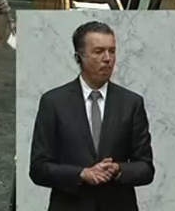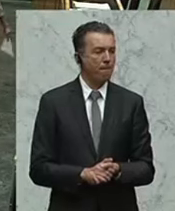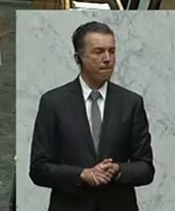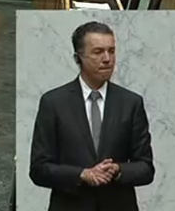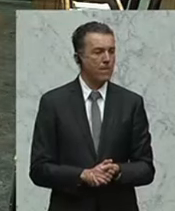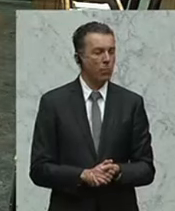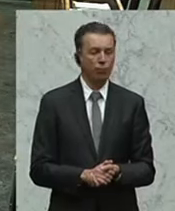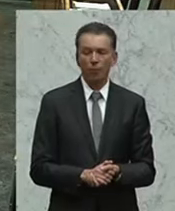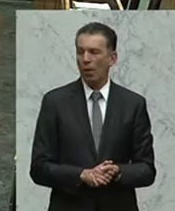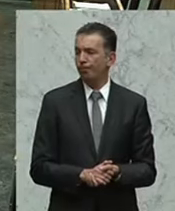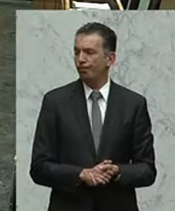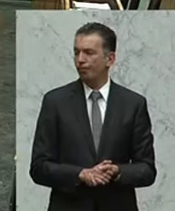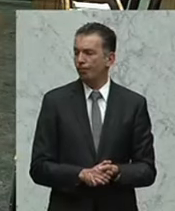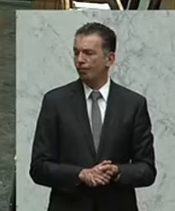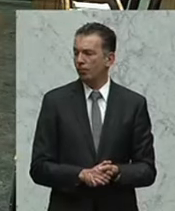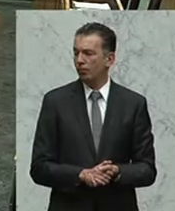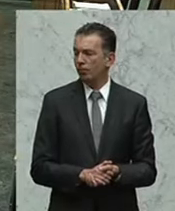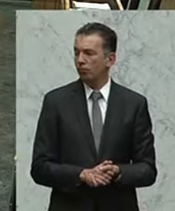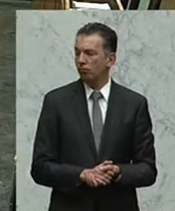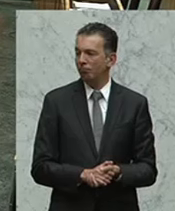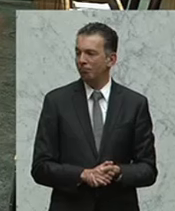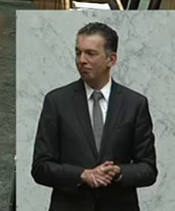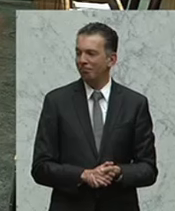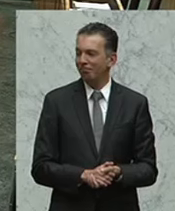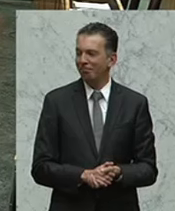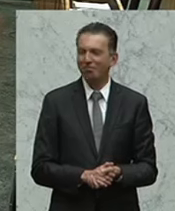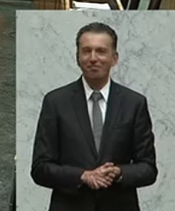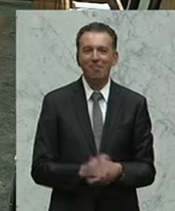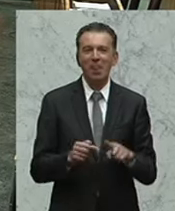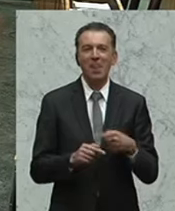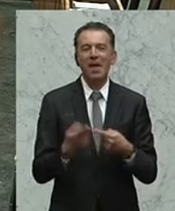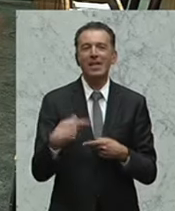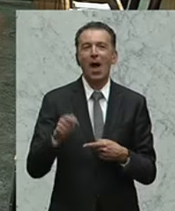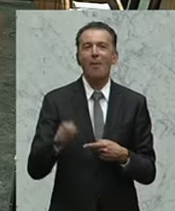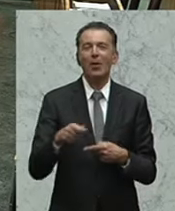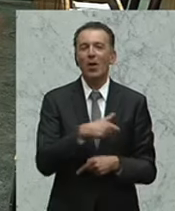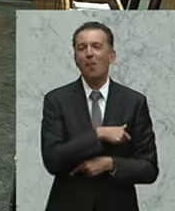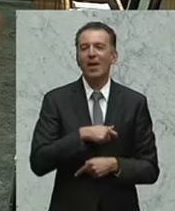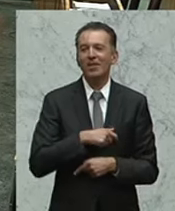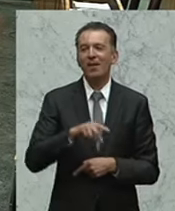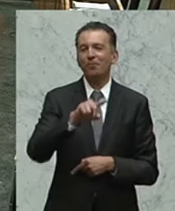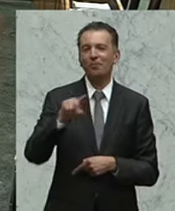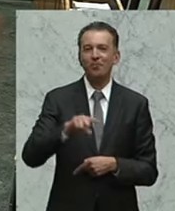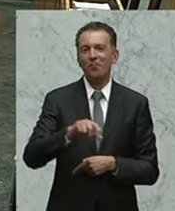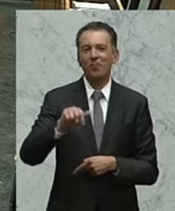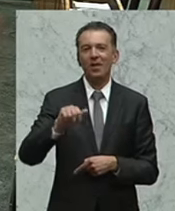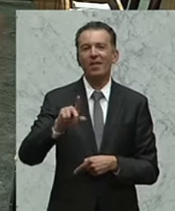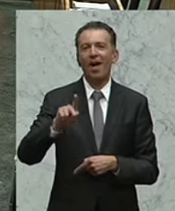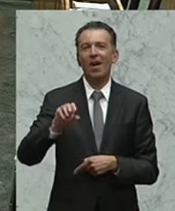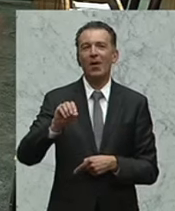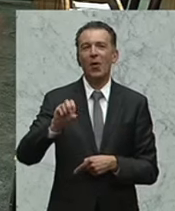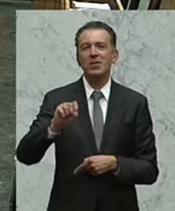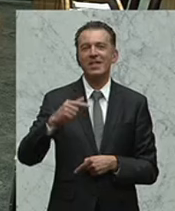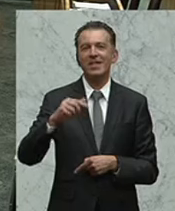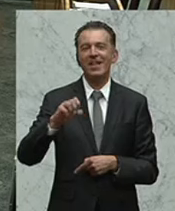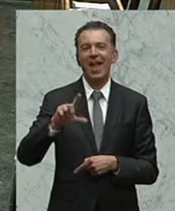Der Kampf gegen Steuerhinterziehung sei notwendig, um für den Großteil der Bürger die Steuern zu senken, betont Angela Luiga von der SPÖ.